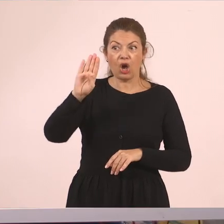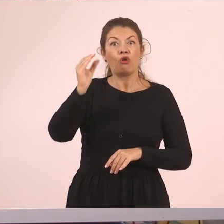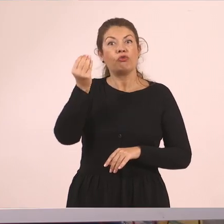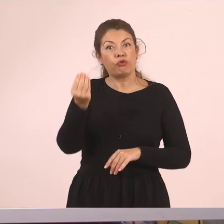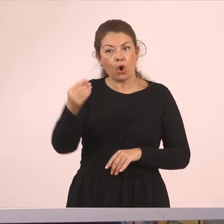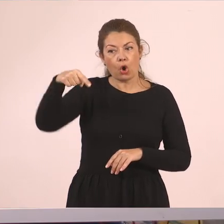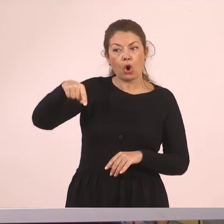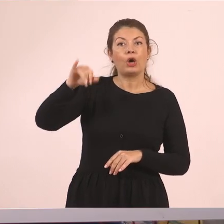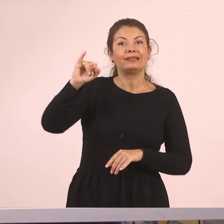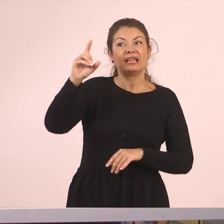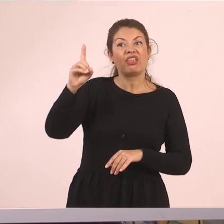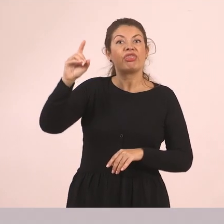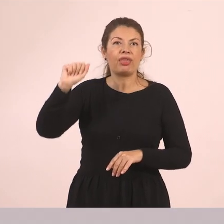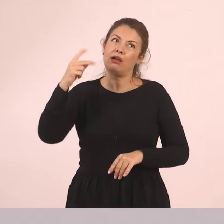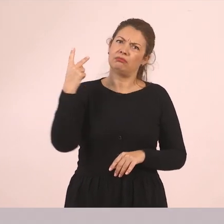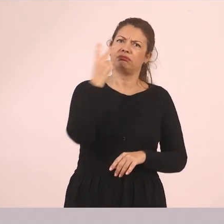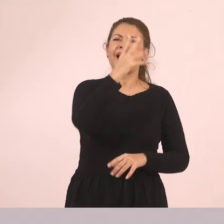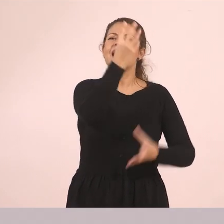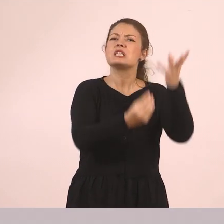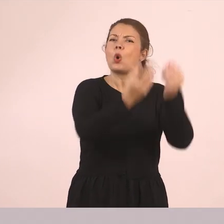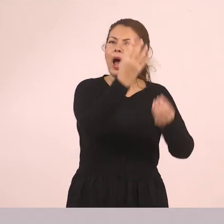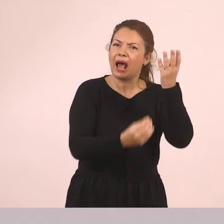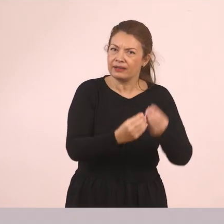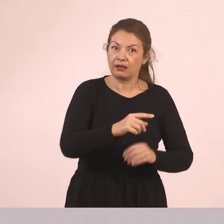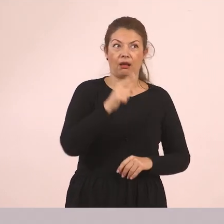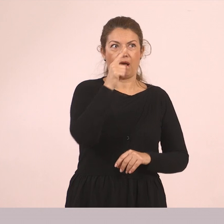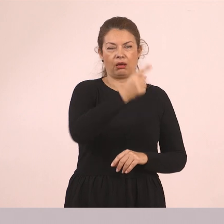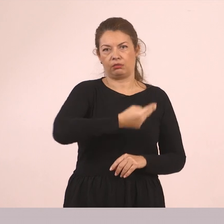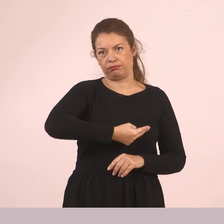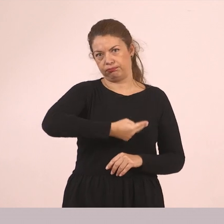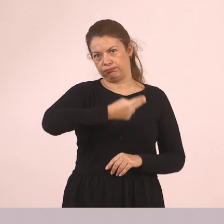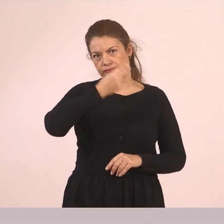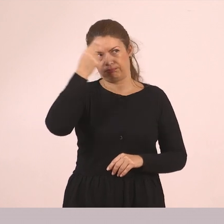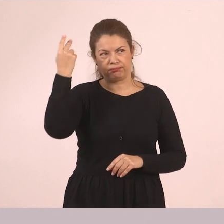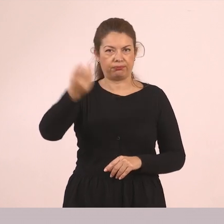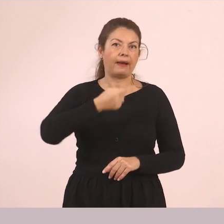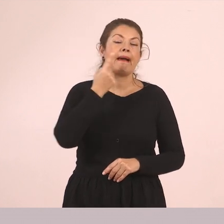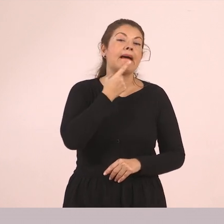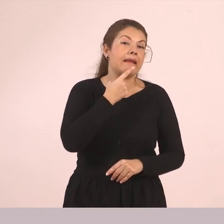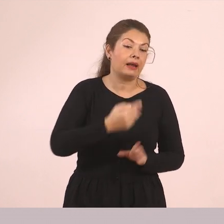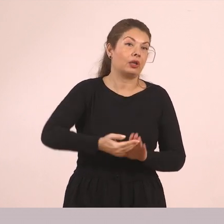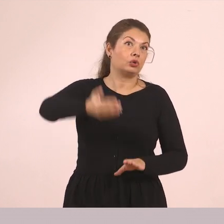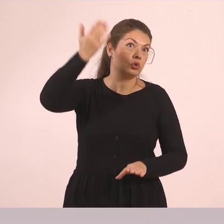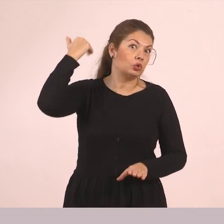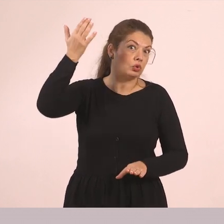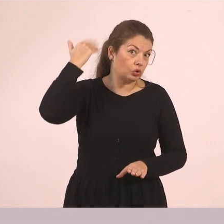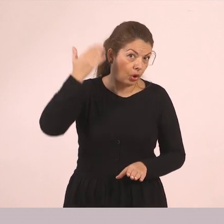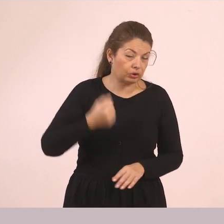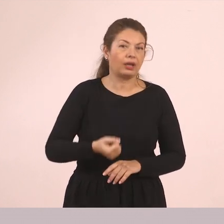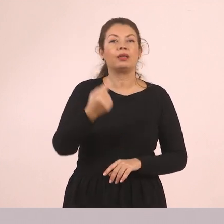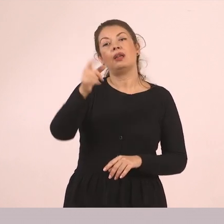Παμβότιδα λίμνη, η λίμνη των Ιωαννίνων, για την οποία έχουν ακουστεί πολλά. Λέγεται και λίμνη της